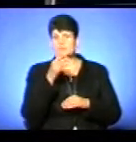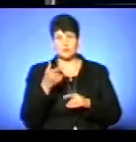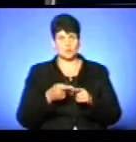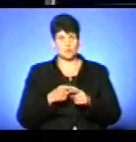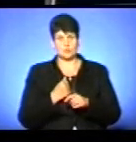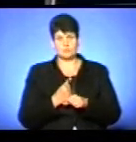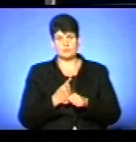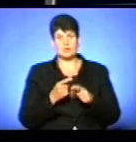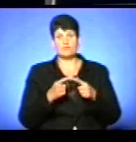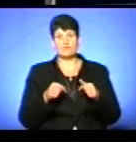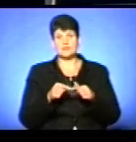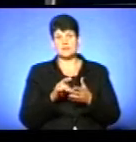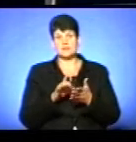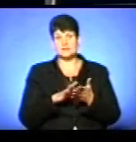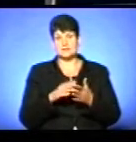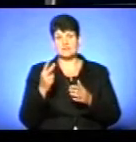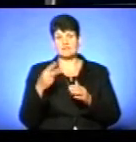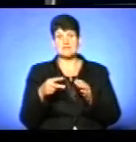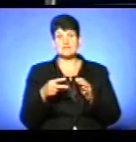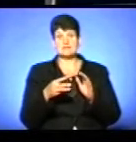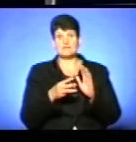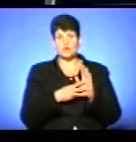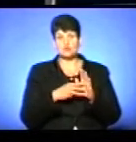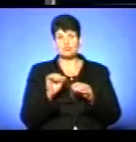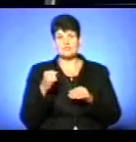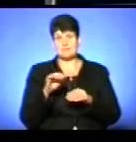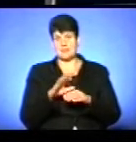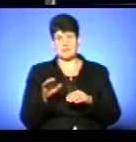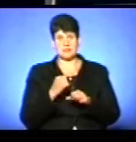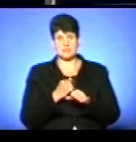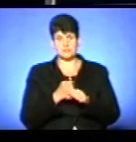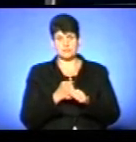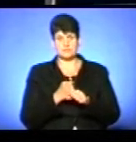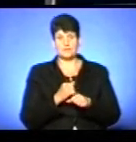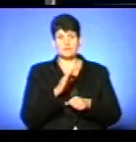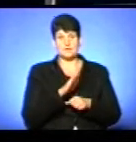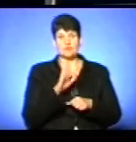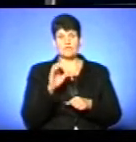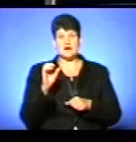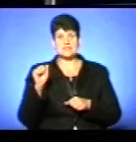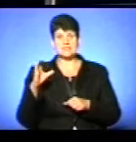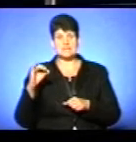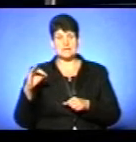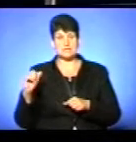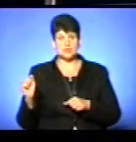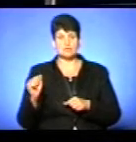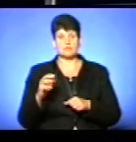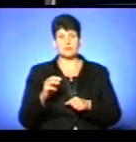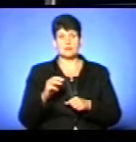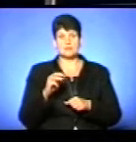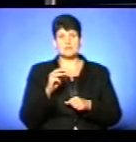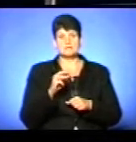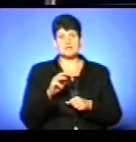зробити, бо відділ реєстрації 28 серпня не працює. Віктор Васильцов із Козови, Олена Михайлюк, Михайло